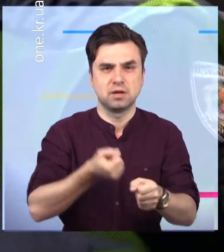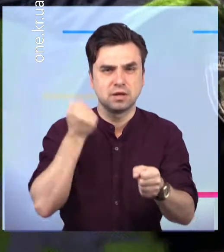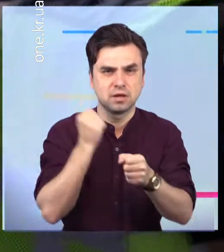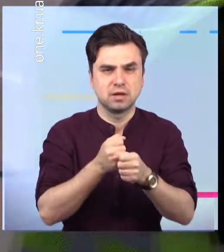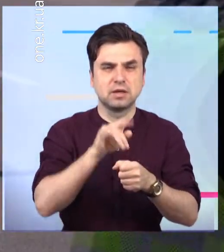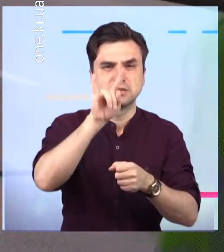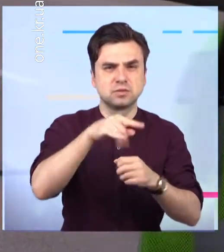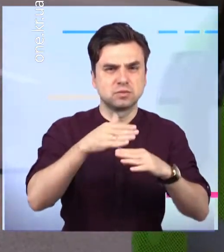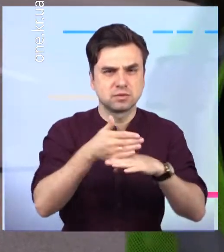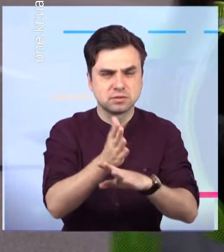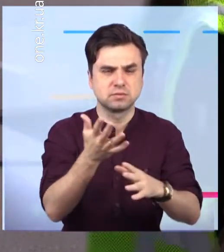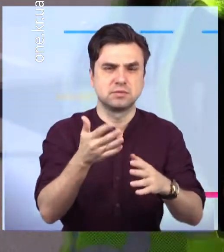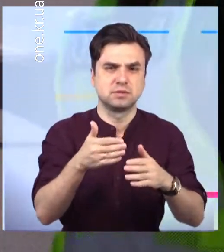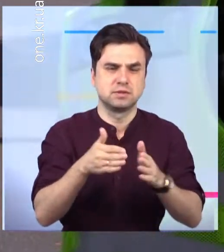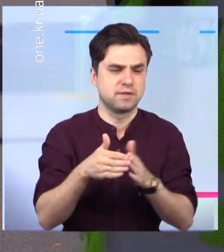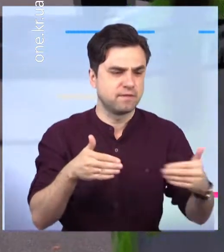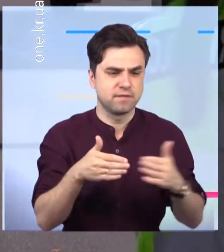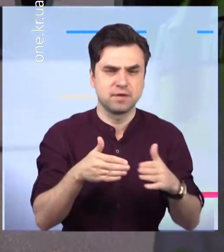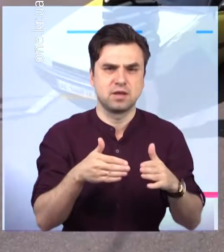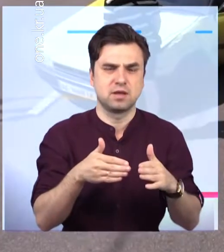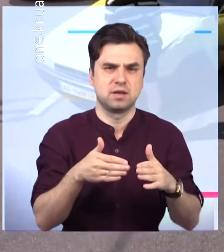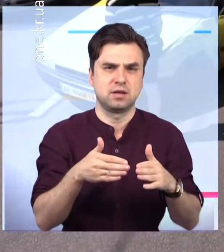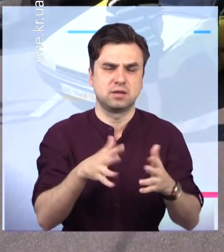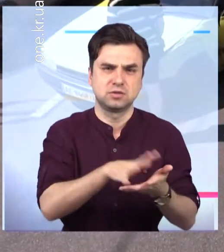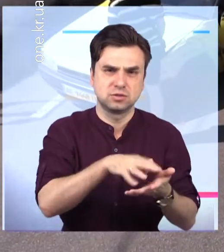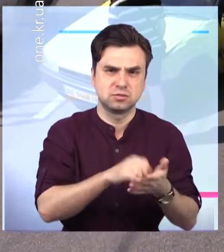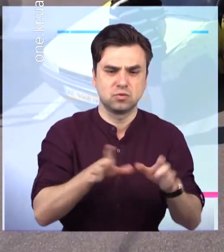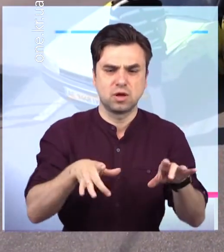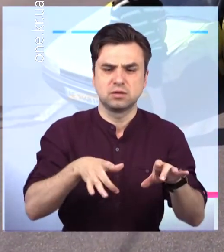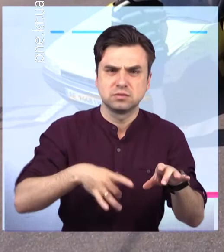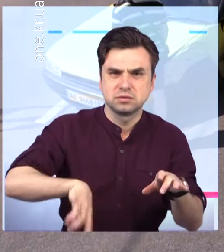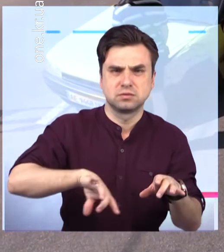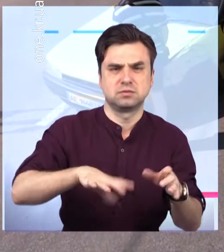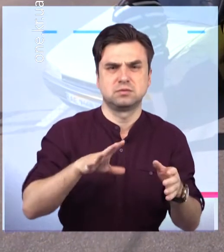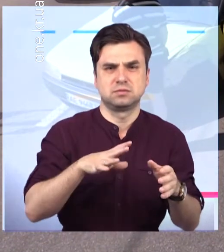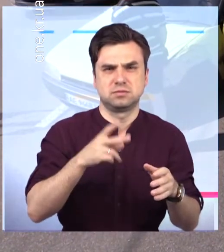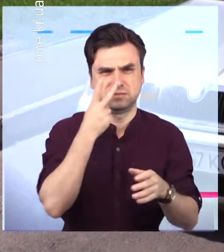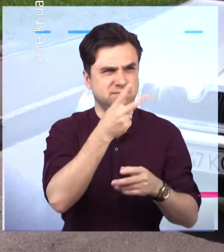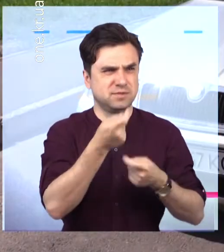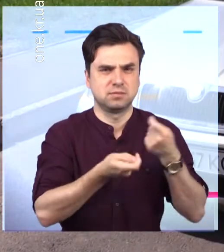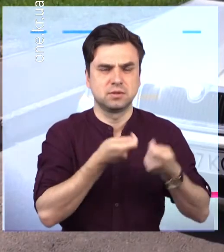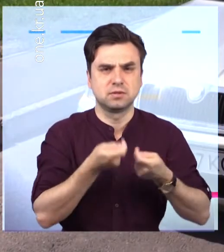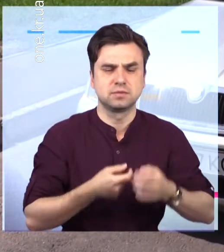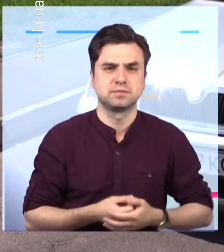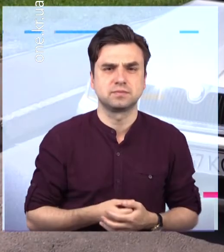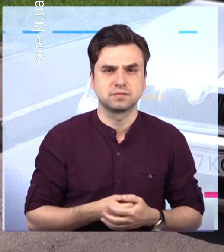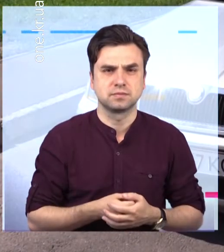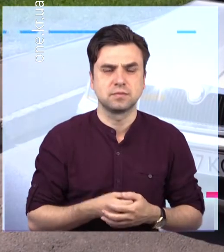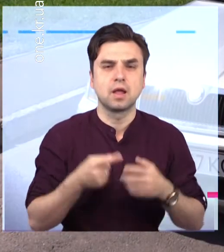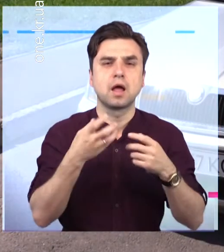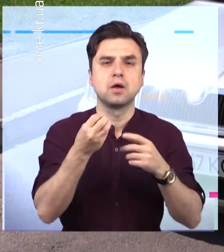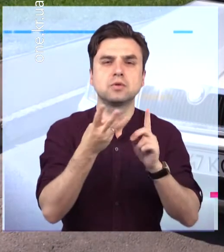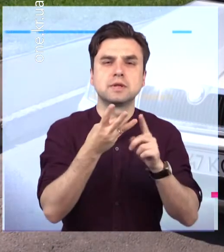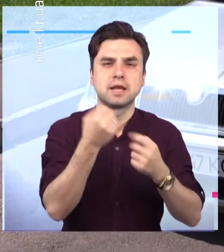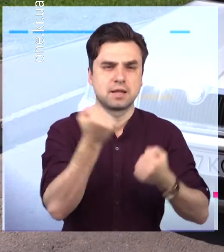повністю вибите скло, пошкоджені двері. У Рено вивернуте колесо та пошкоджений задній бампер. А у «Шкоди» зафіксували